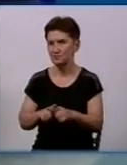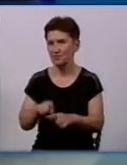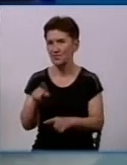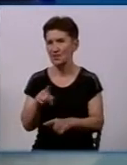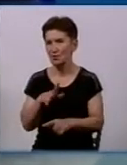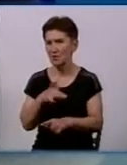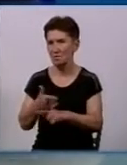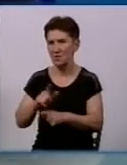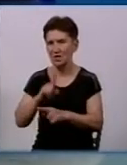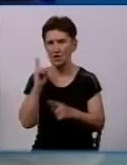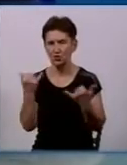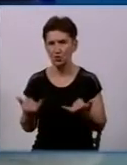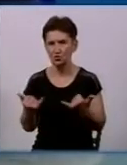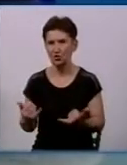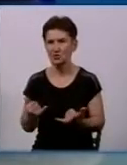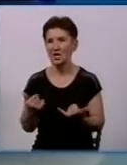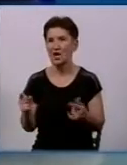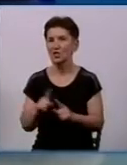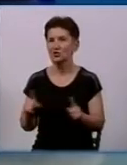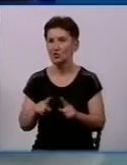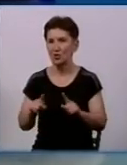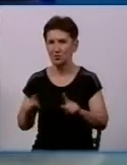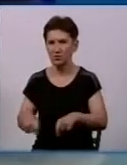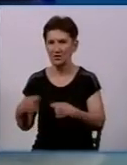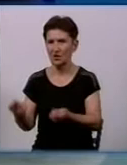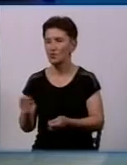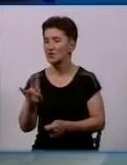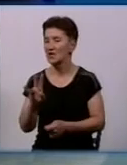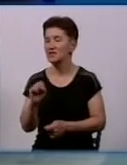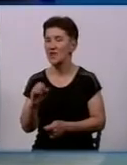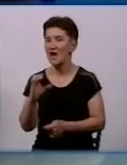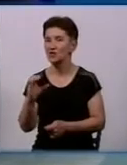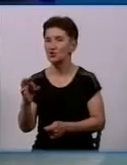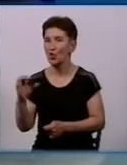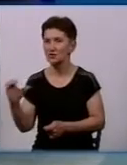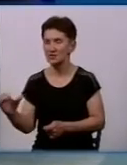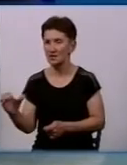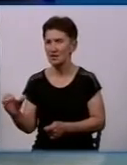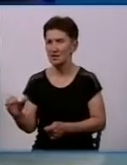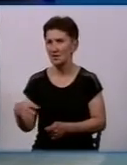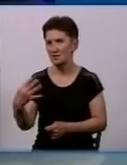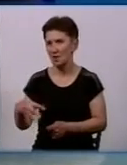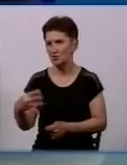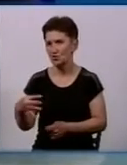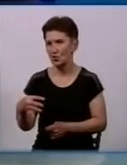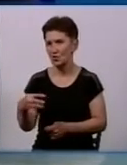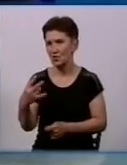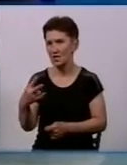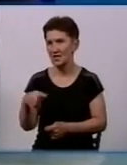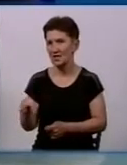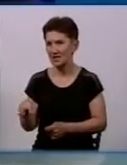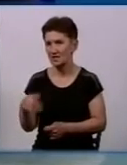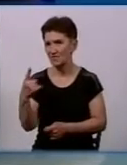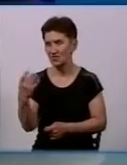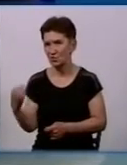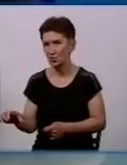більш сучасна, в якої насоси вже подають. Тут наші насоси, які на ЗІЛАК стоять, подавали 40 літрів в секунду, тут 60 літрів